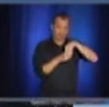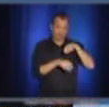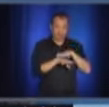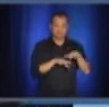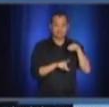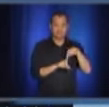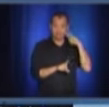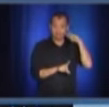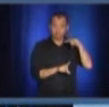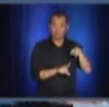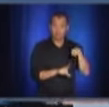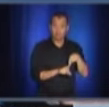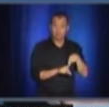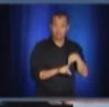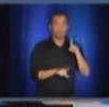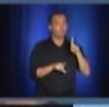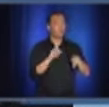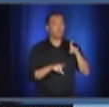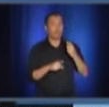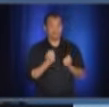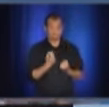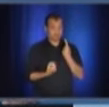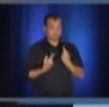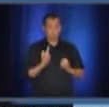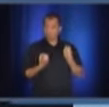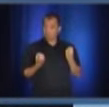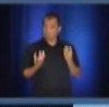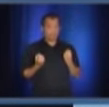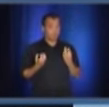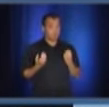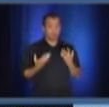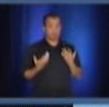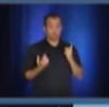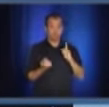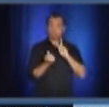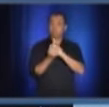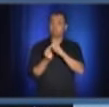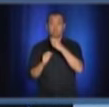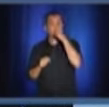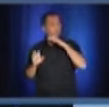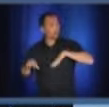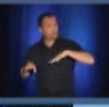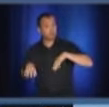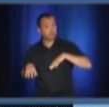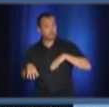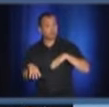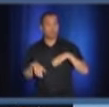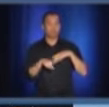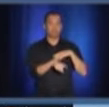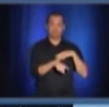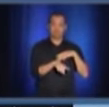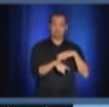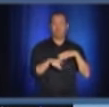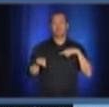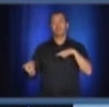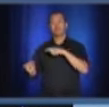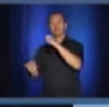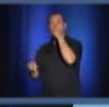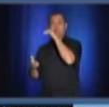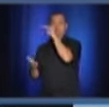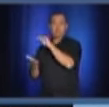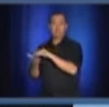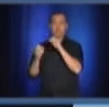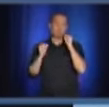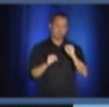aucun symptôme, n'ont jamais consulté le système de soins. Et c'est comme ça qu'on est capable de le faire. Donc, Emma-Québec, à partir des dons de sang qui ont lieu